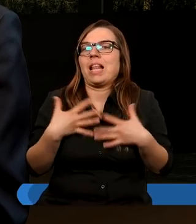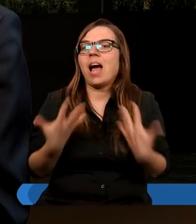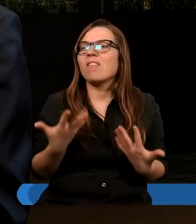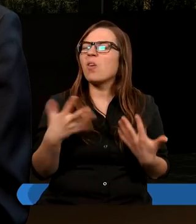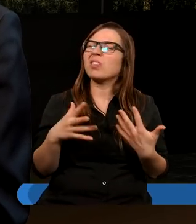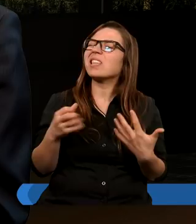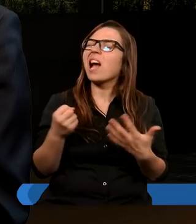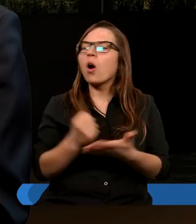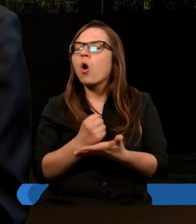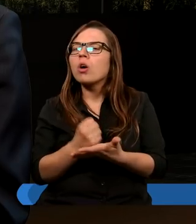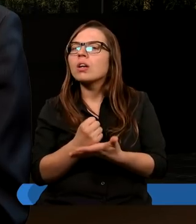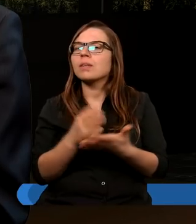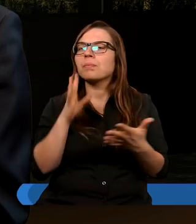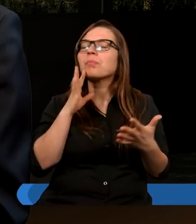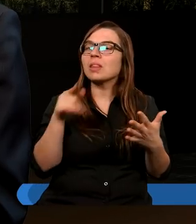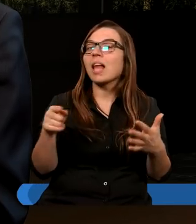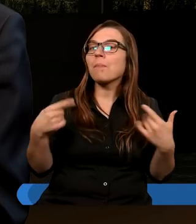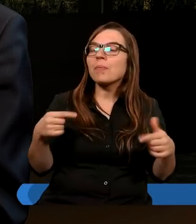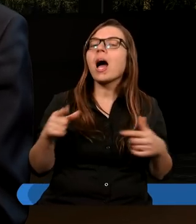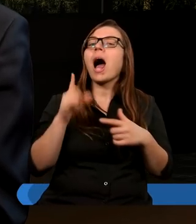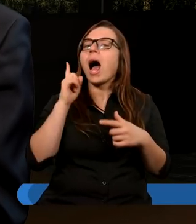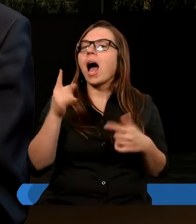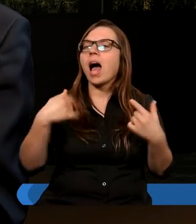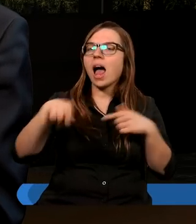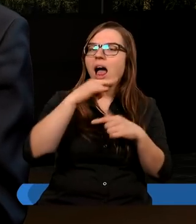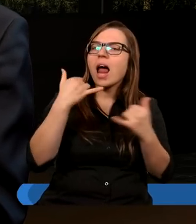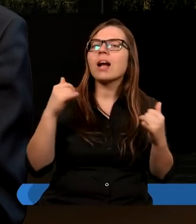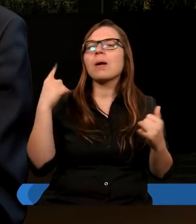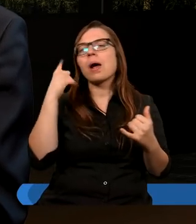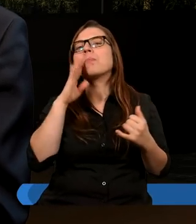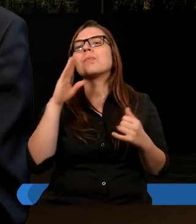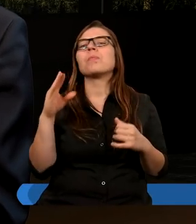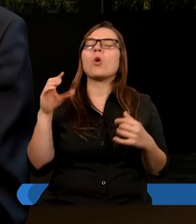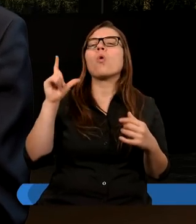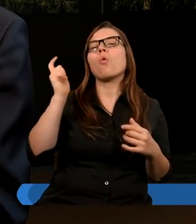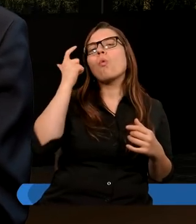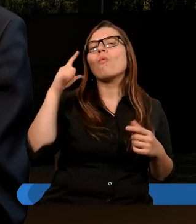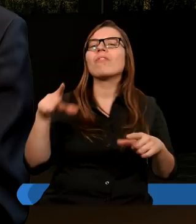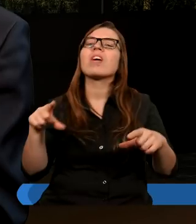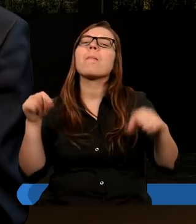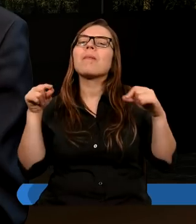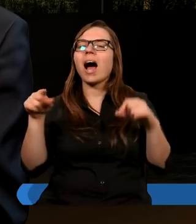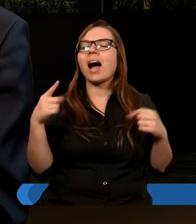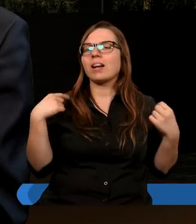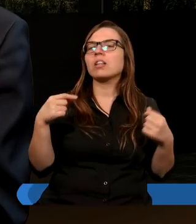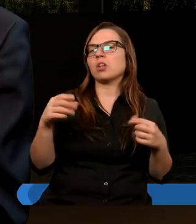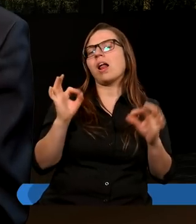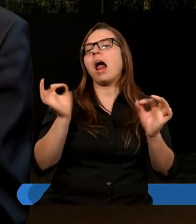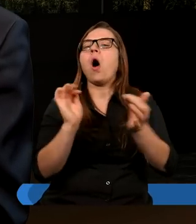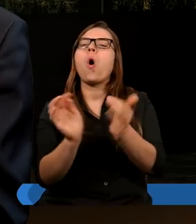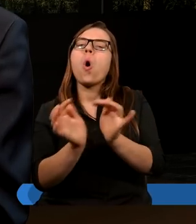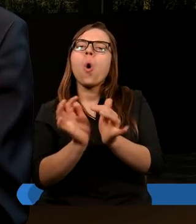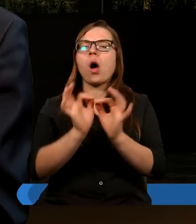tacy nie byli, ale innym się wydawało, że to jest ta elita. Tak. No i o nich się specjalnie dba.